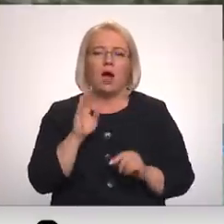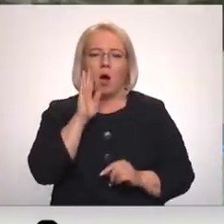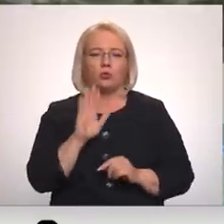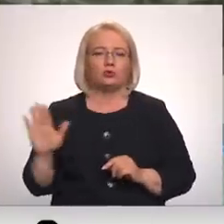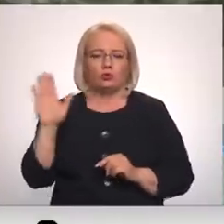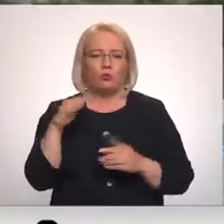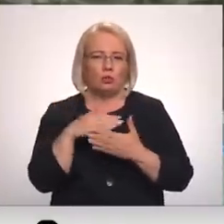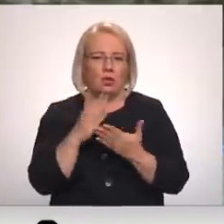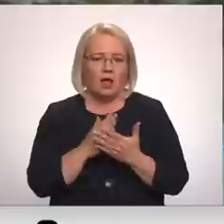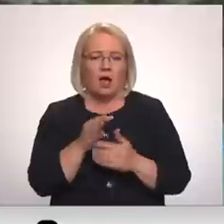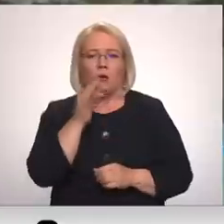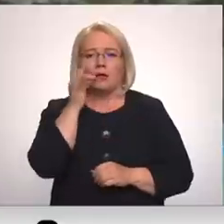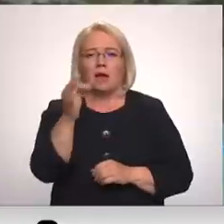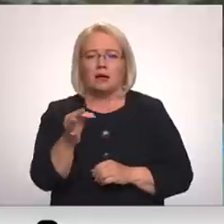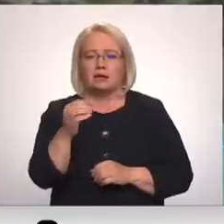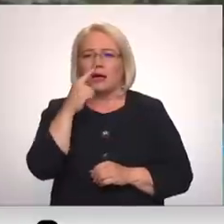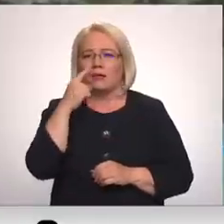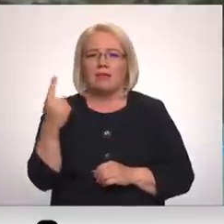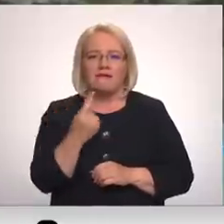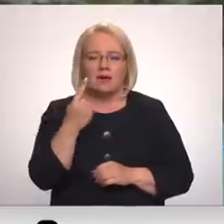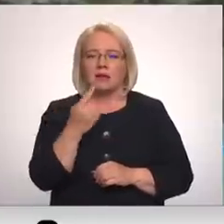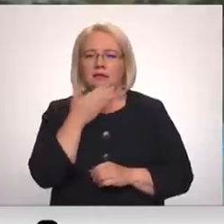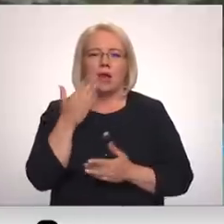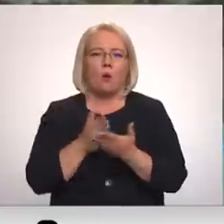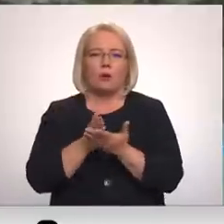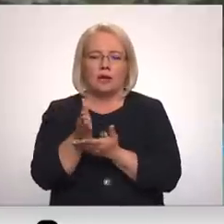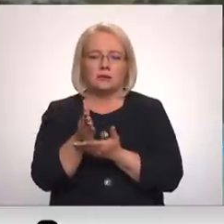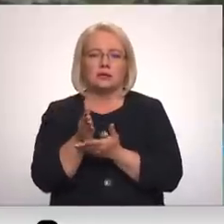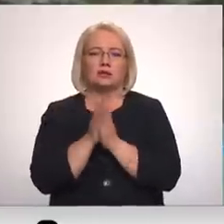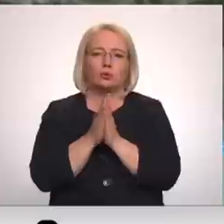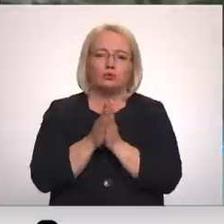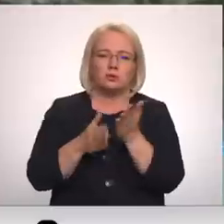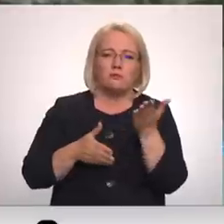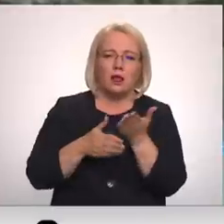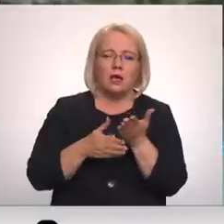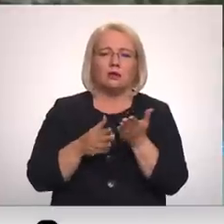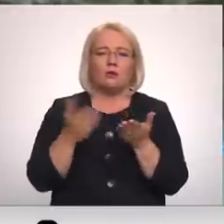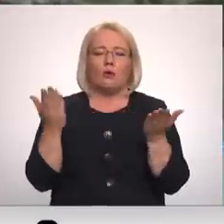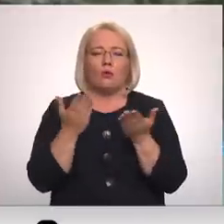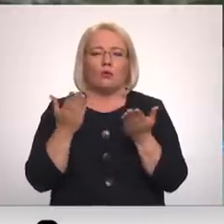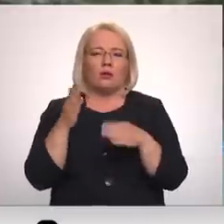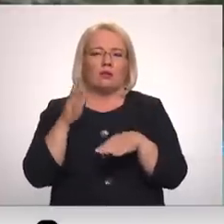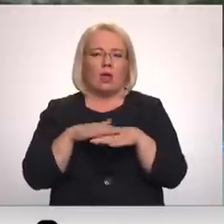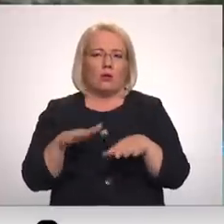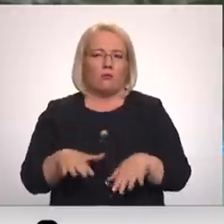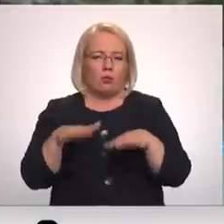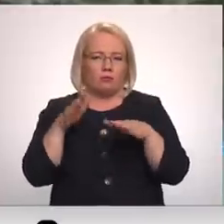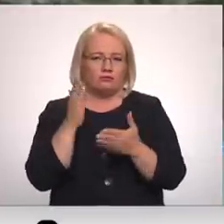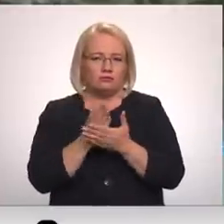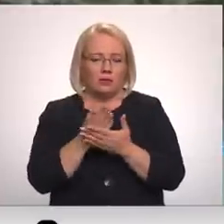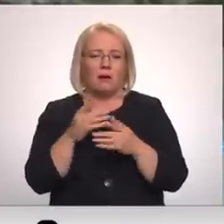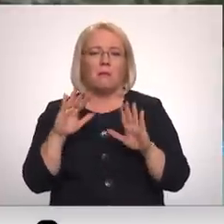daļā. Un jāsaka, līdz šim neviens nav vērsies tieši pēc palīdzības, kas būtu radījis noteikts apdraudējums. Bet, kā arī redzējām